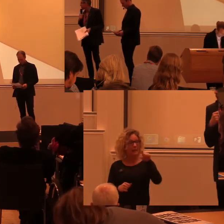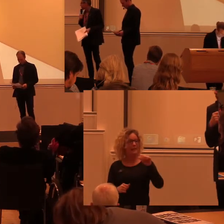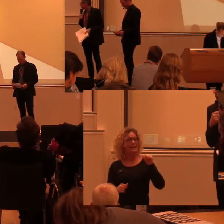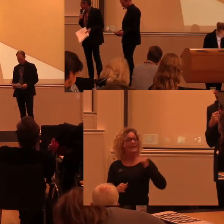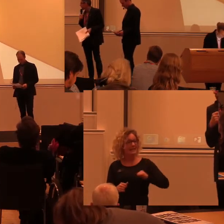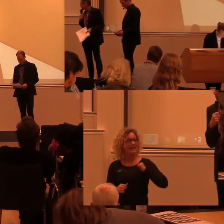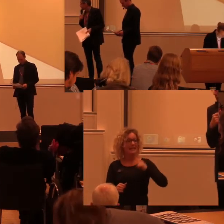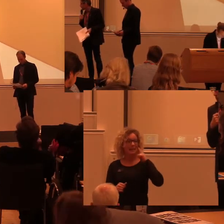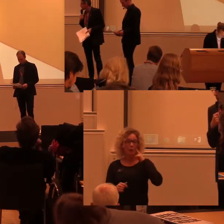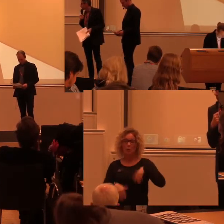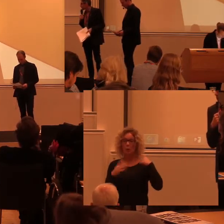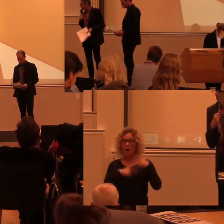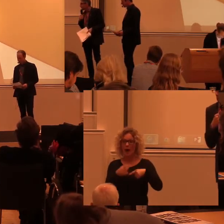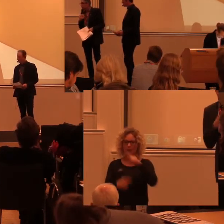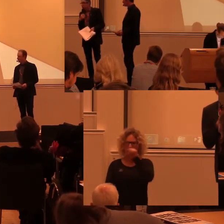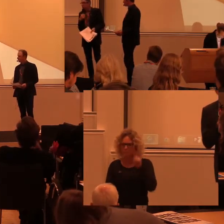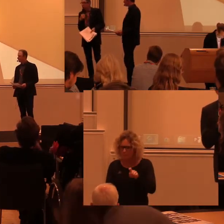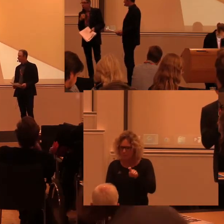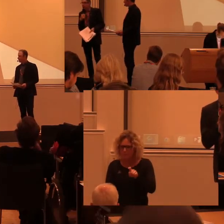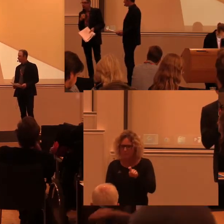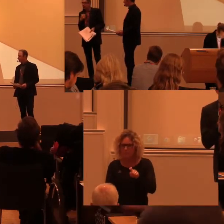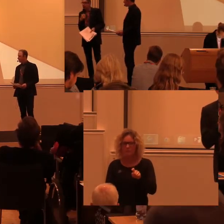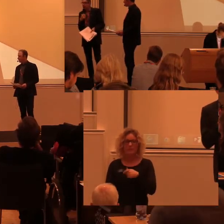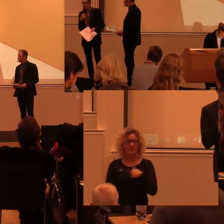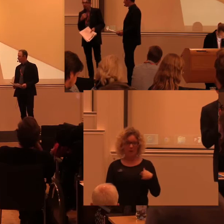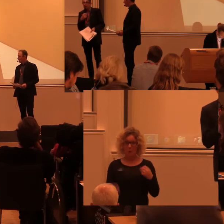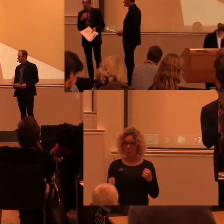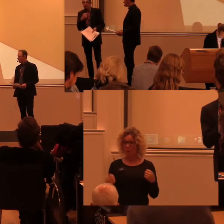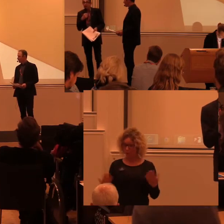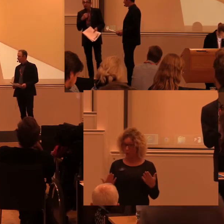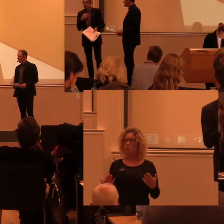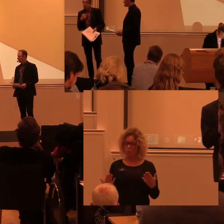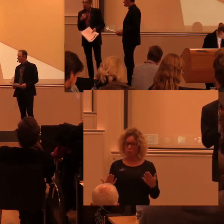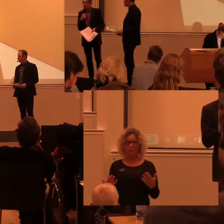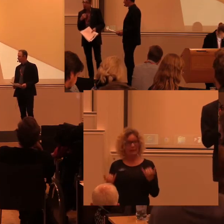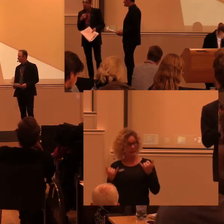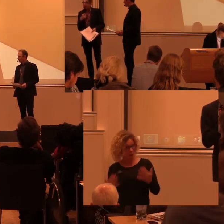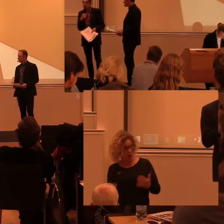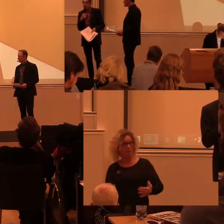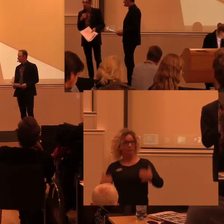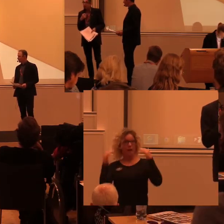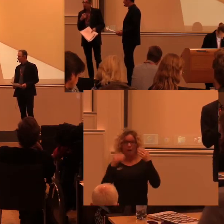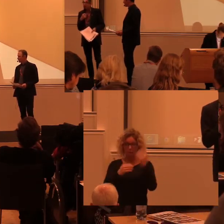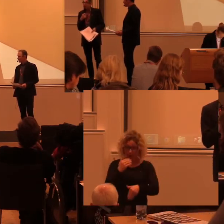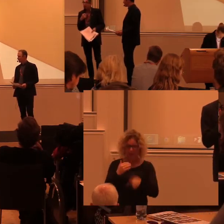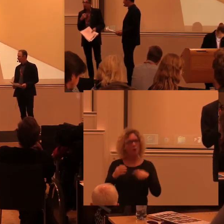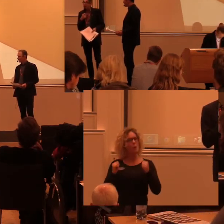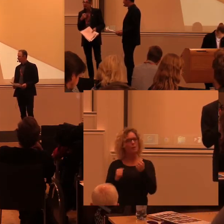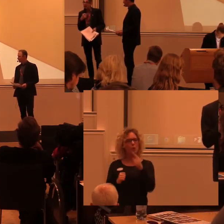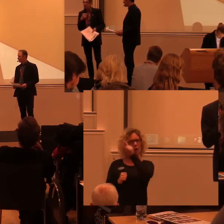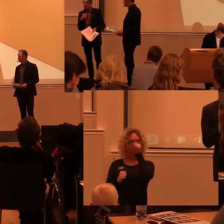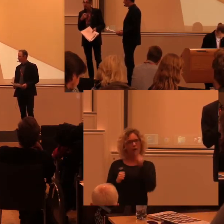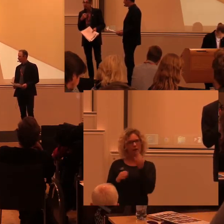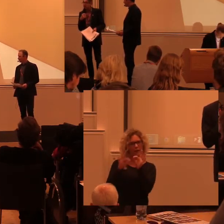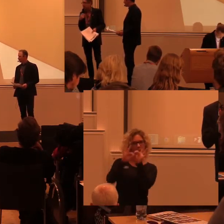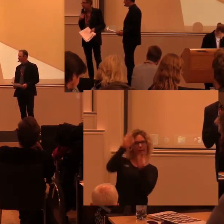kulturarv frågetecken. Förhoppningen är att vi efter en sån här dag ska kunna räta ut det där frågetecknet